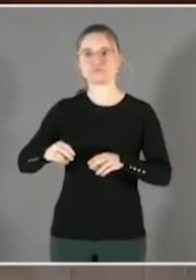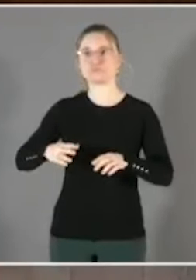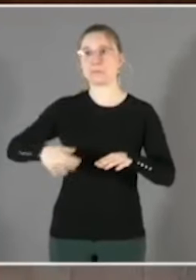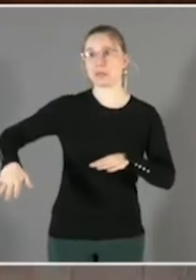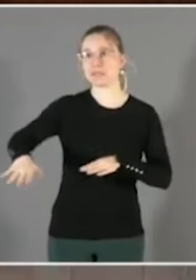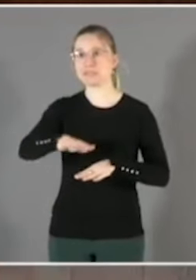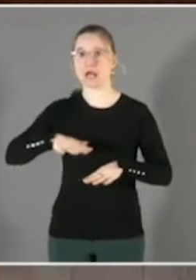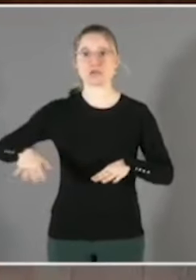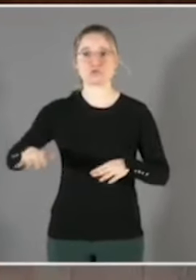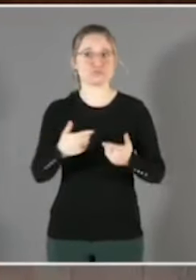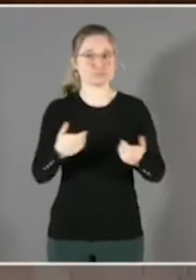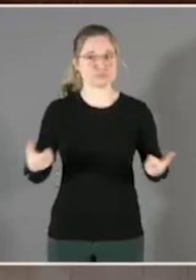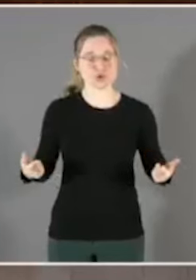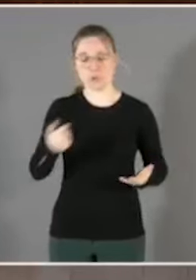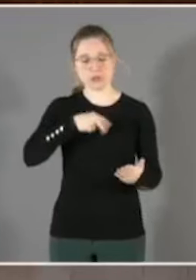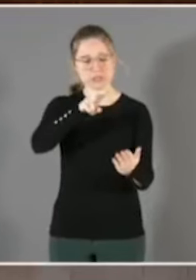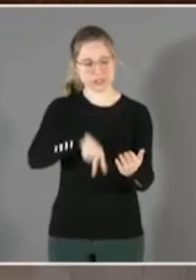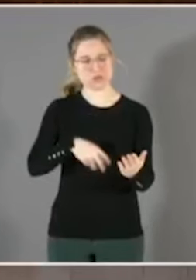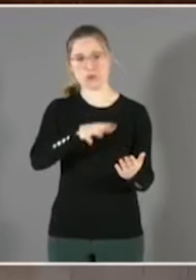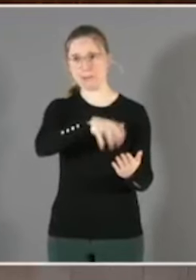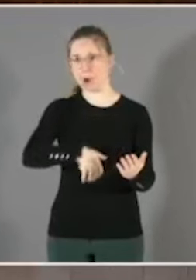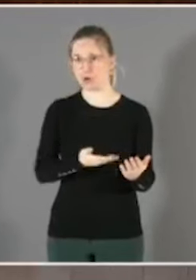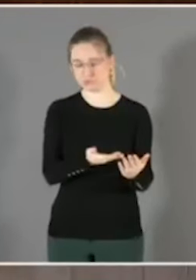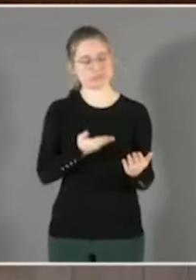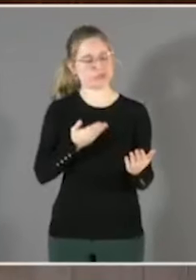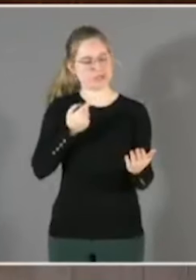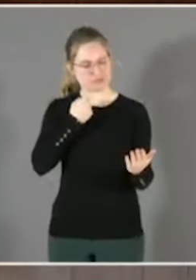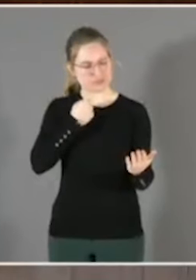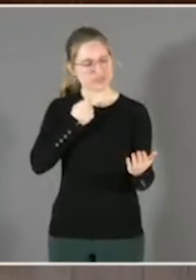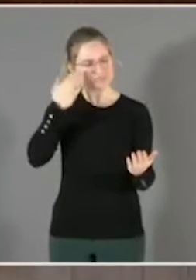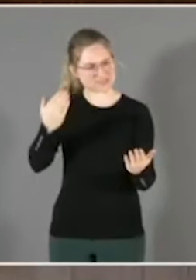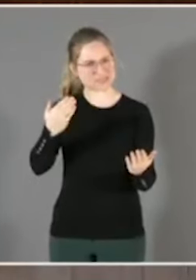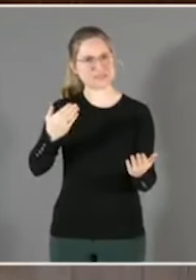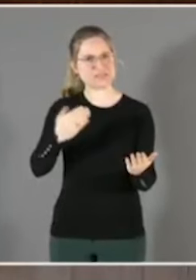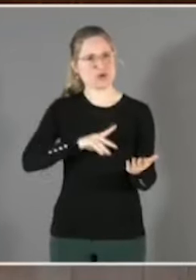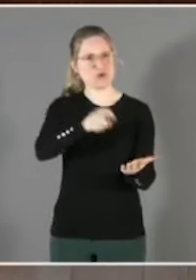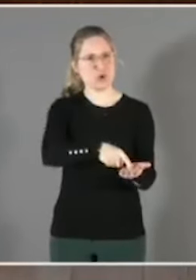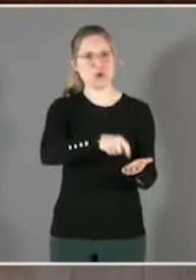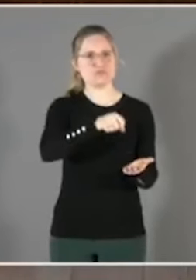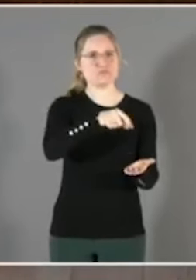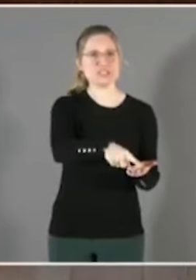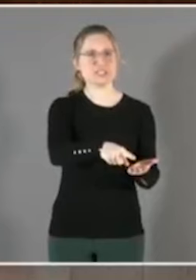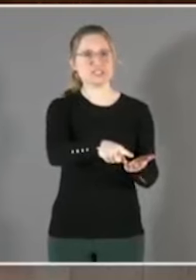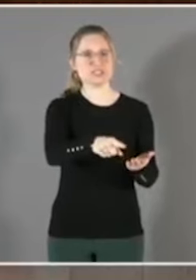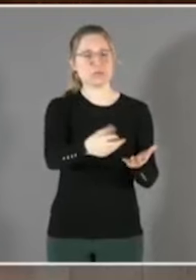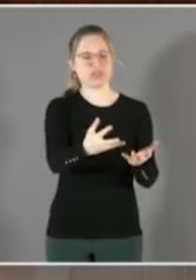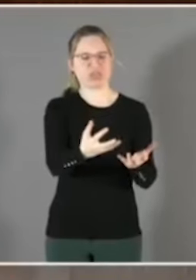si le site de Cholchomel est dans cet état aujourd'hui, ça serait dû au réchauffement climatique.